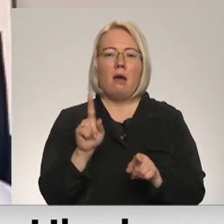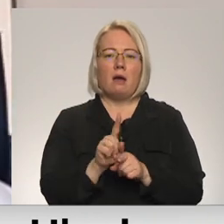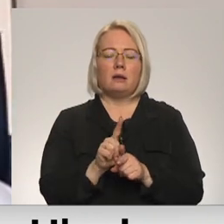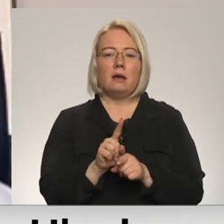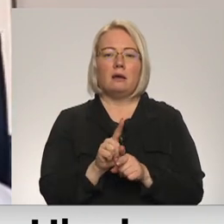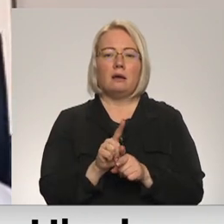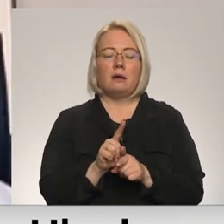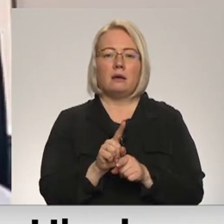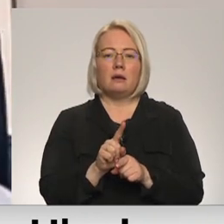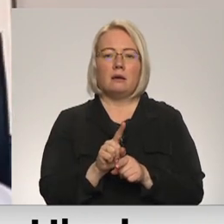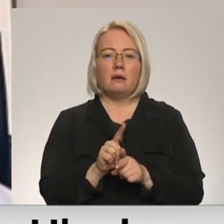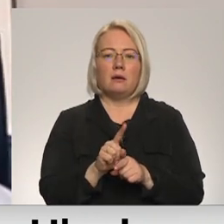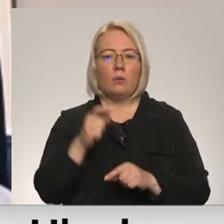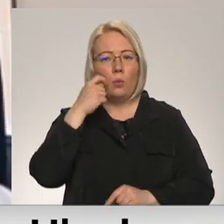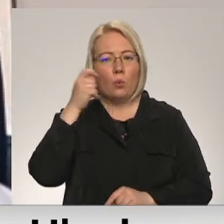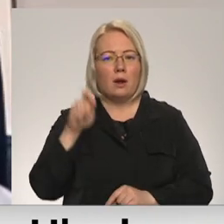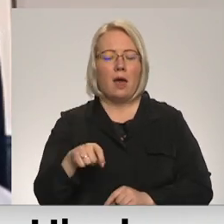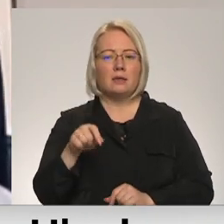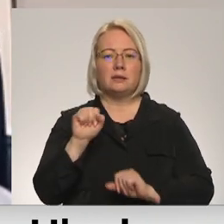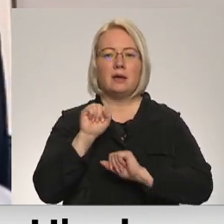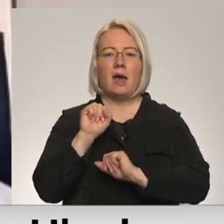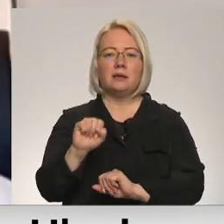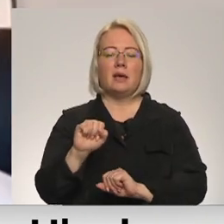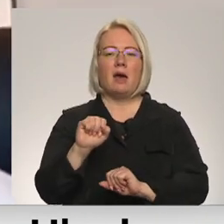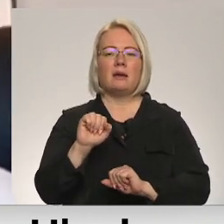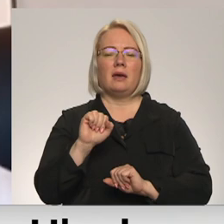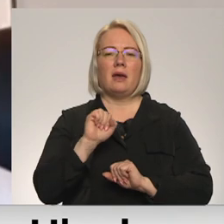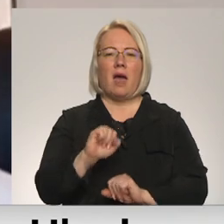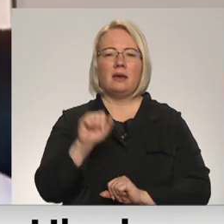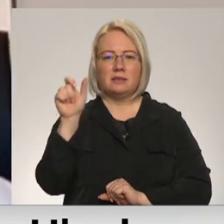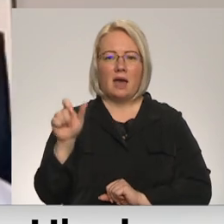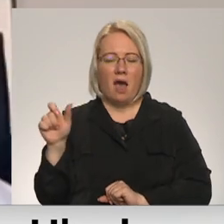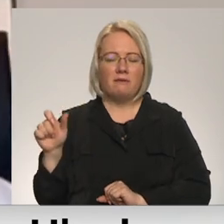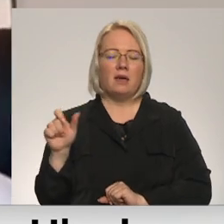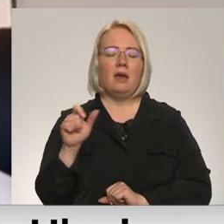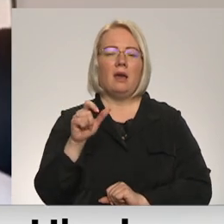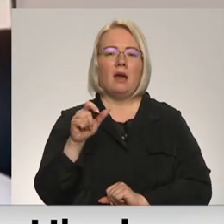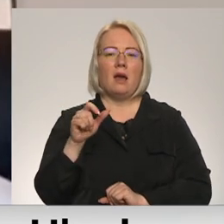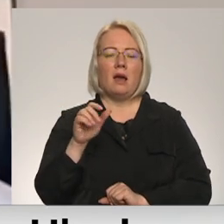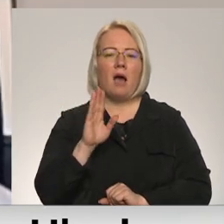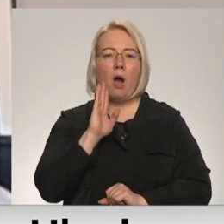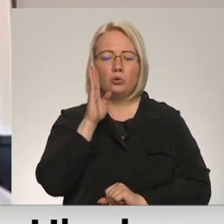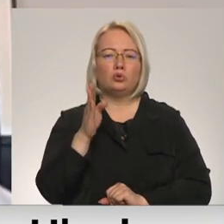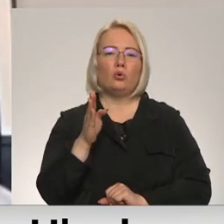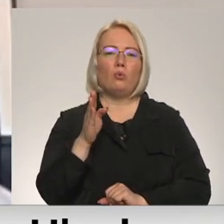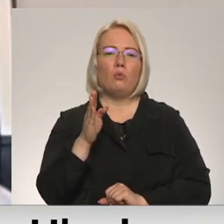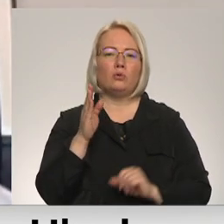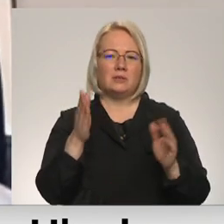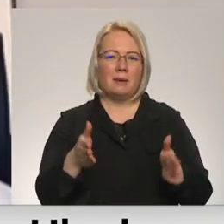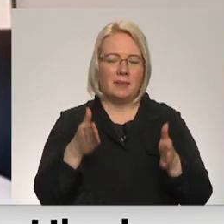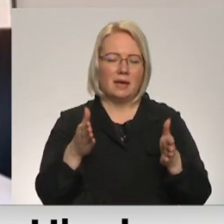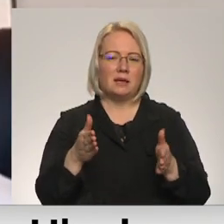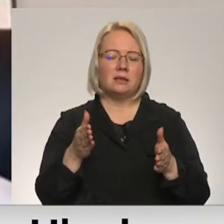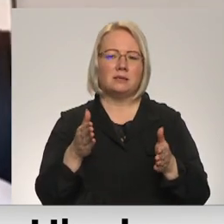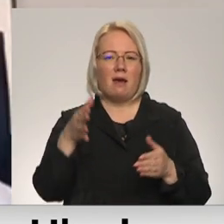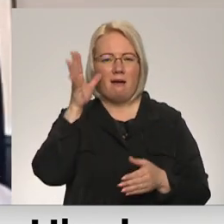Ukrainas aizsarga aizstāvi. Protams, Austrumu klīniskā universitātes slimnīca ir lielākā